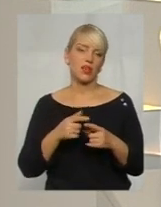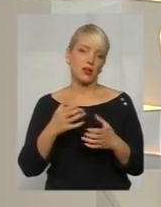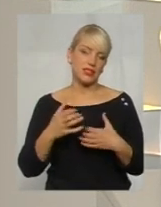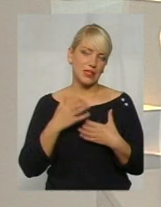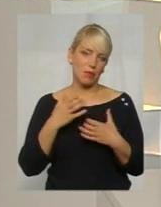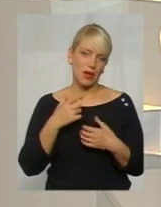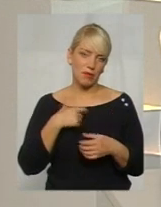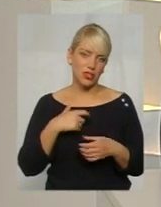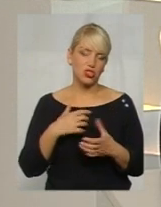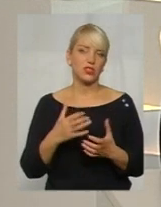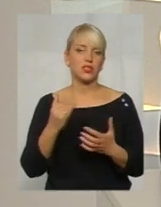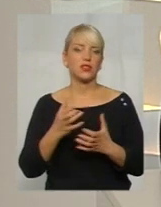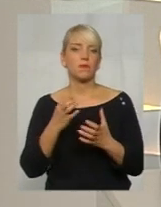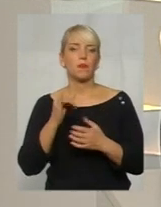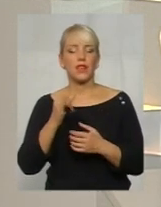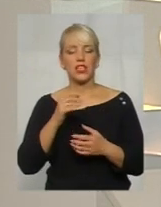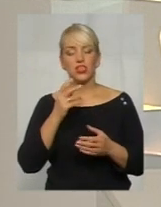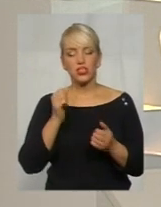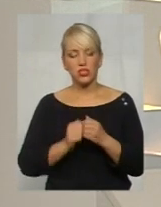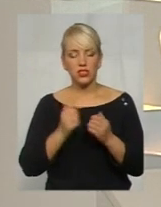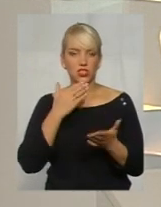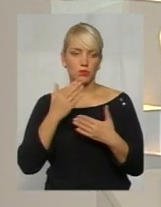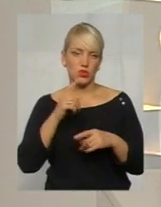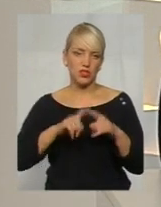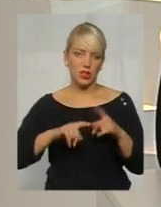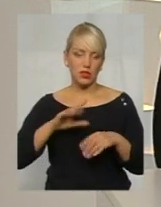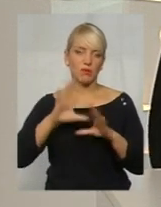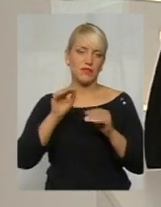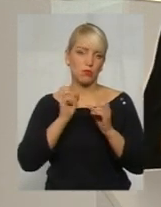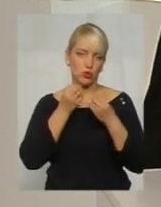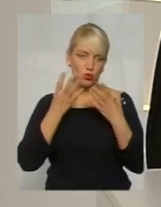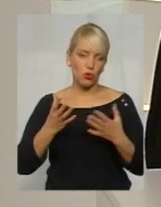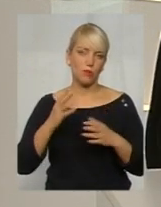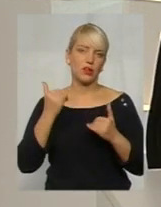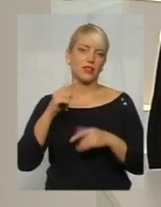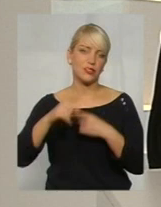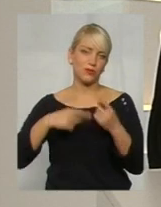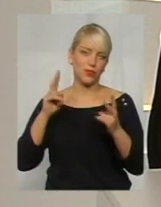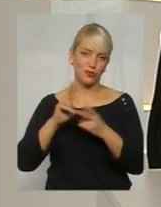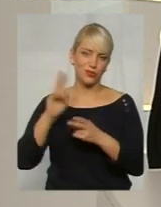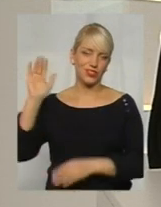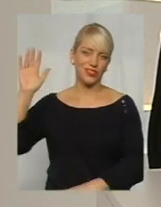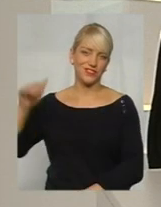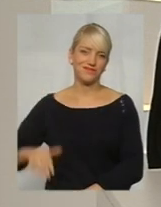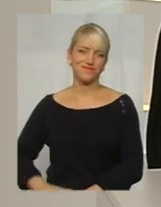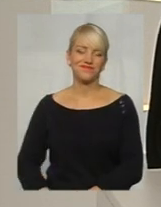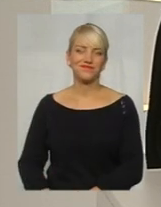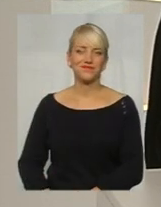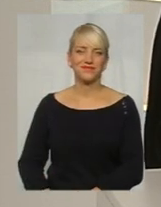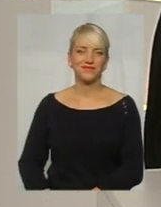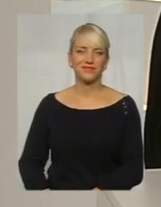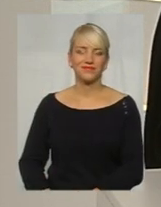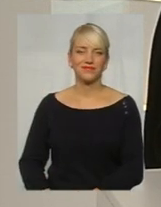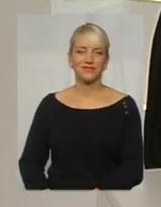себе, частіше спілкуйтесь з рідними, і все буде добре. А на сьогодні я з вами прощаюсь. До наступних зустрічей в ефілі по Діля Центр.